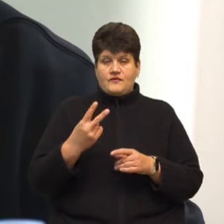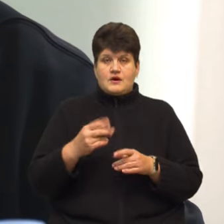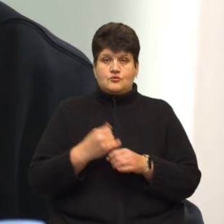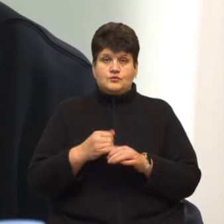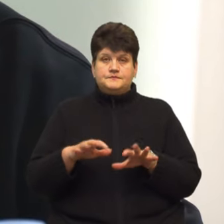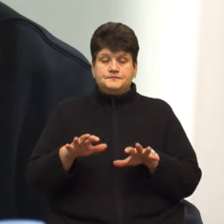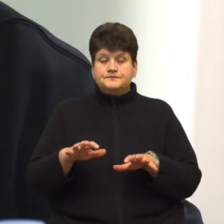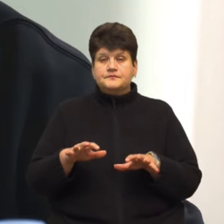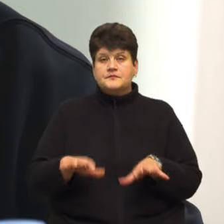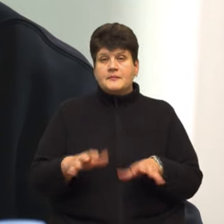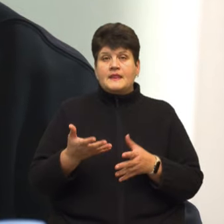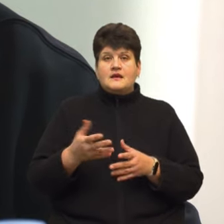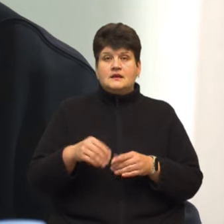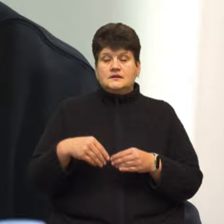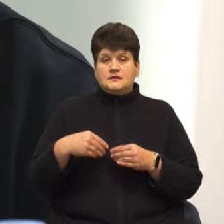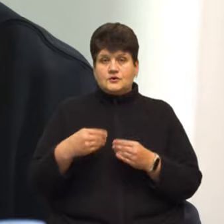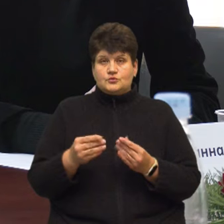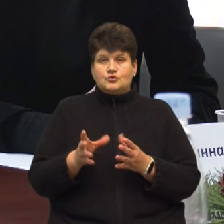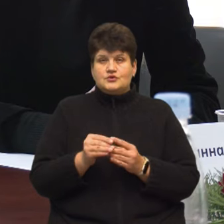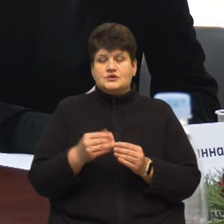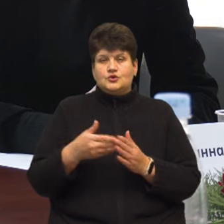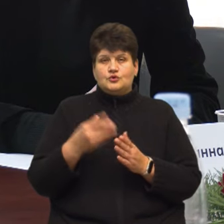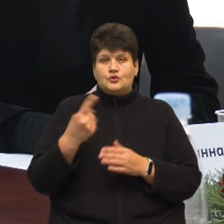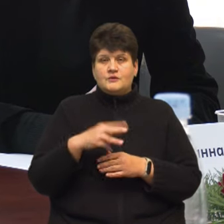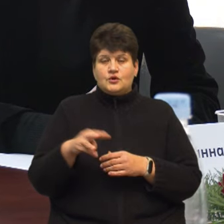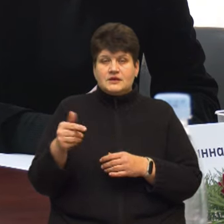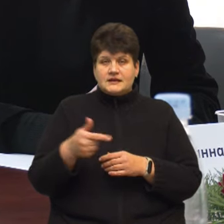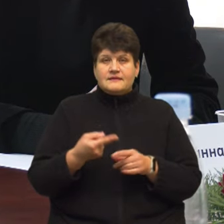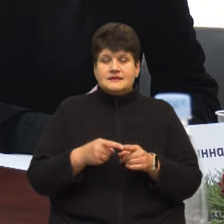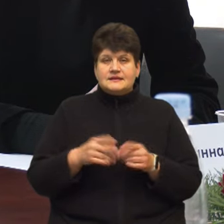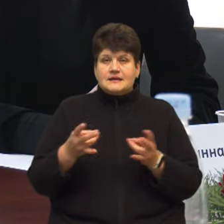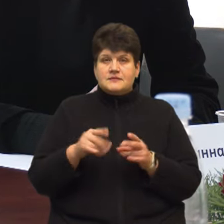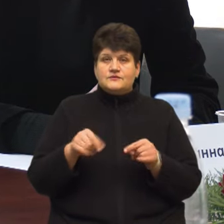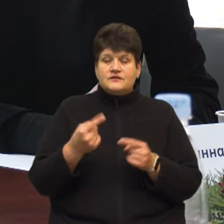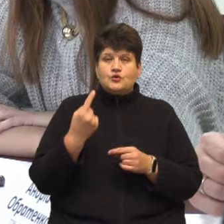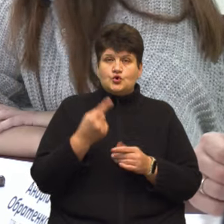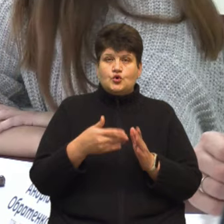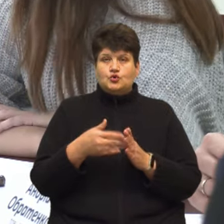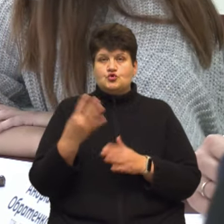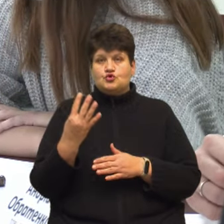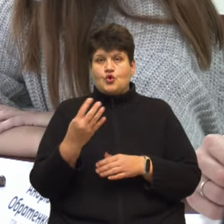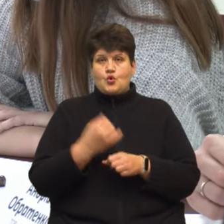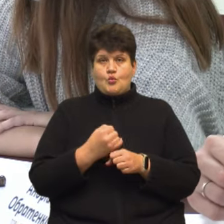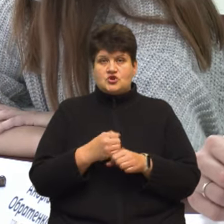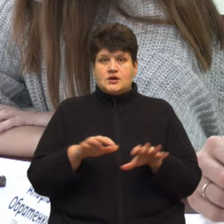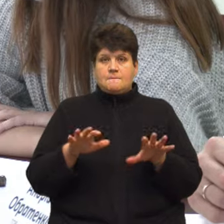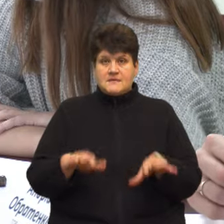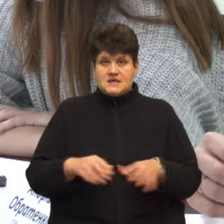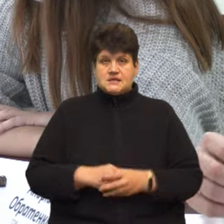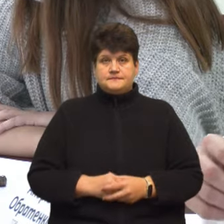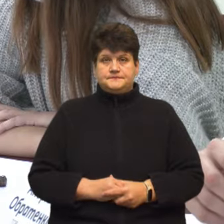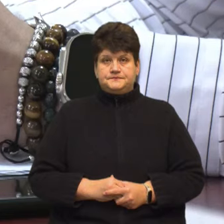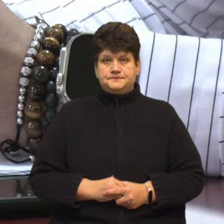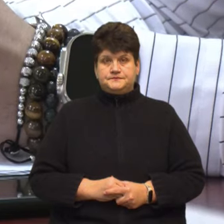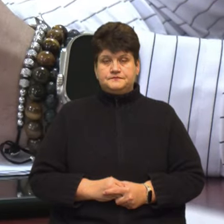тисяч до 1 мільйона гривень. Залежно від суми, потрібно створити від одного до чотирьох робочих місць. Тетяна Панченко, Оксана Галіяш,